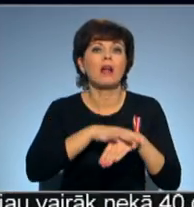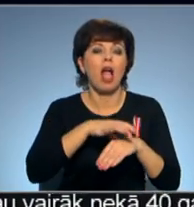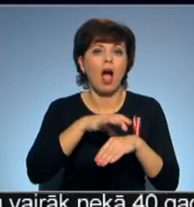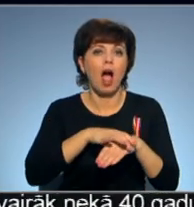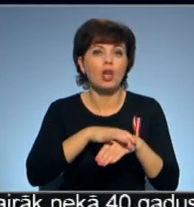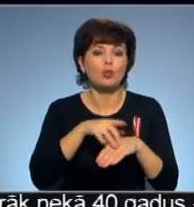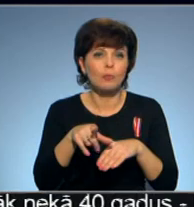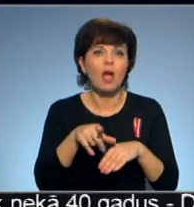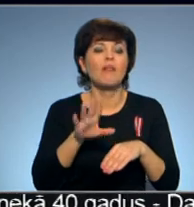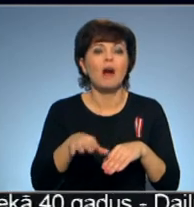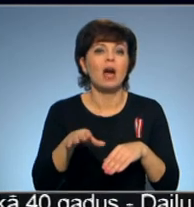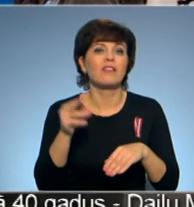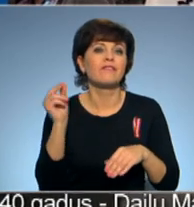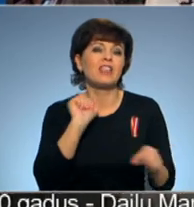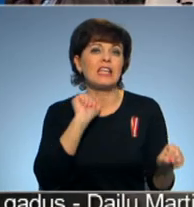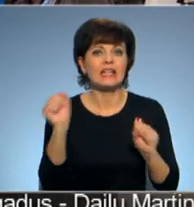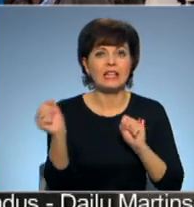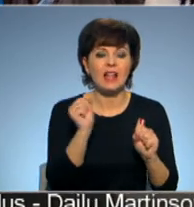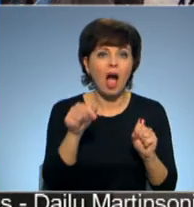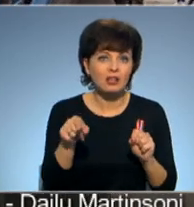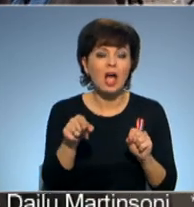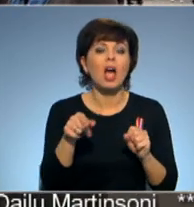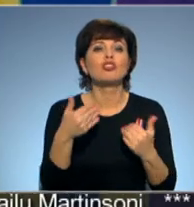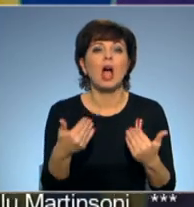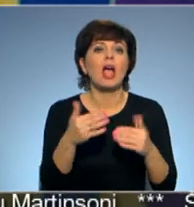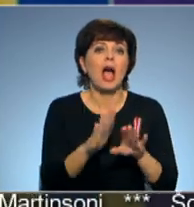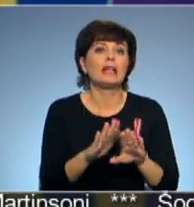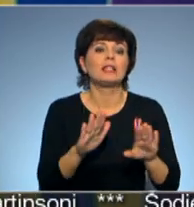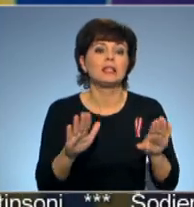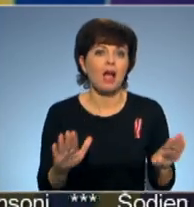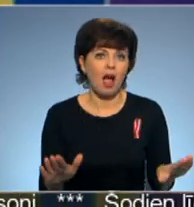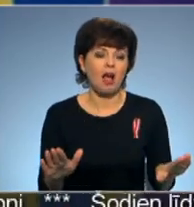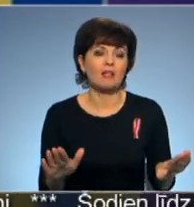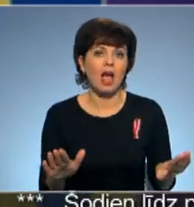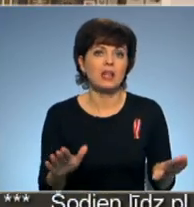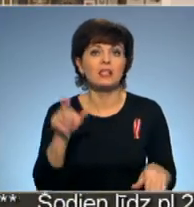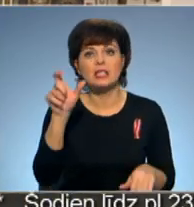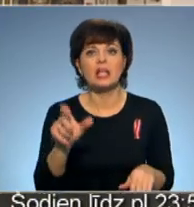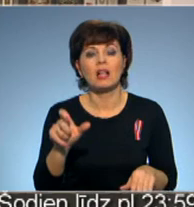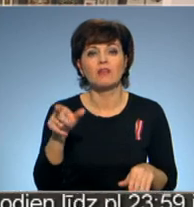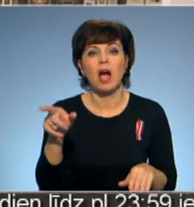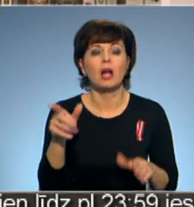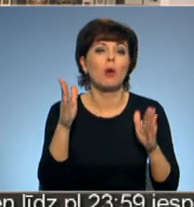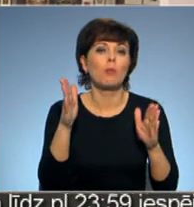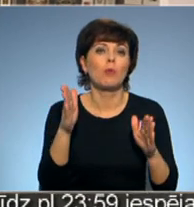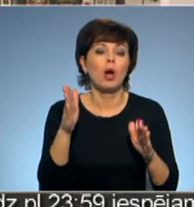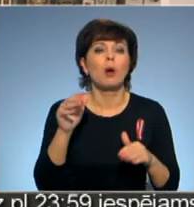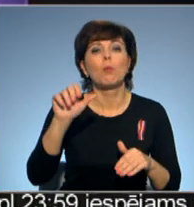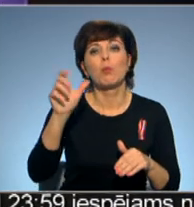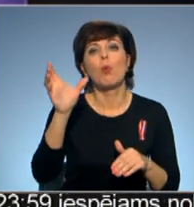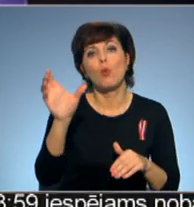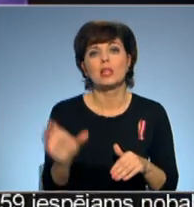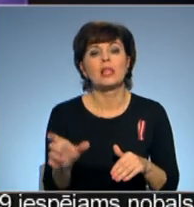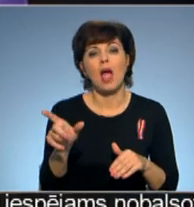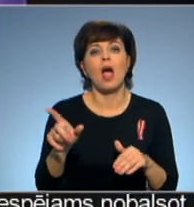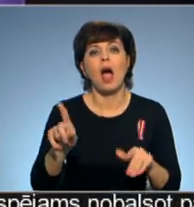trenēt šo stāvokli. Tā atslēgā šai izstādei, manuprāt, ir cilvēka kā būtnes tālāk attīstīt.